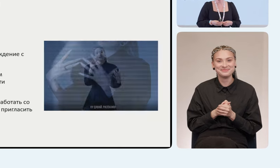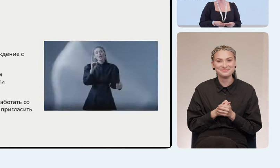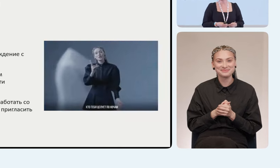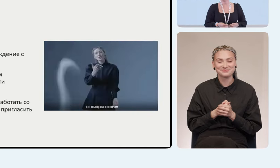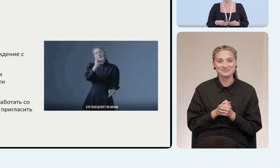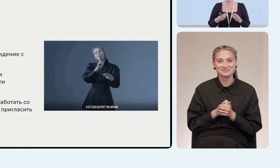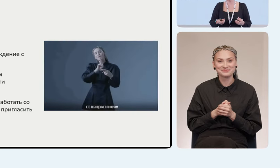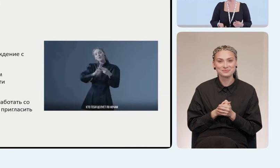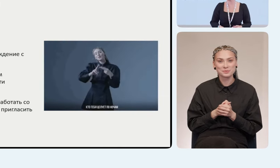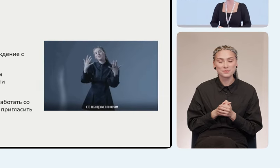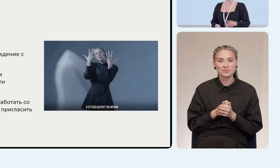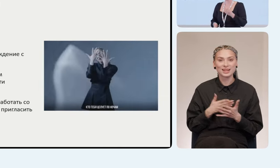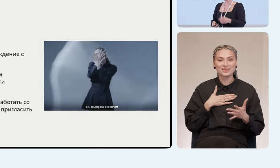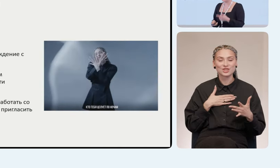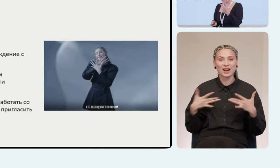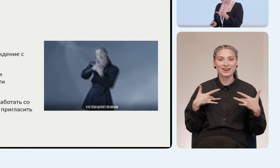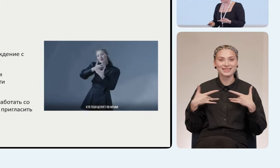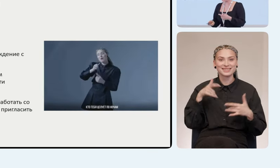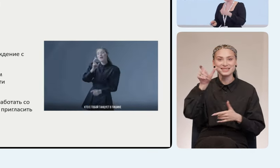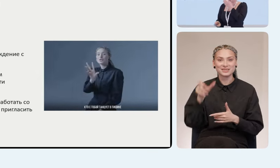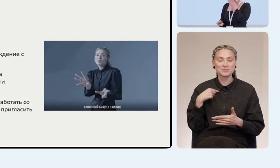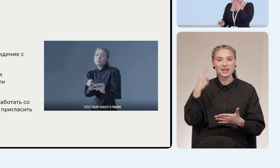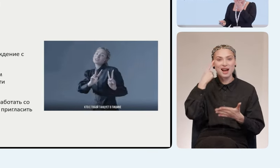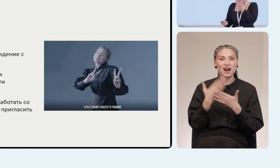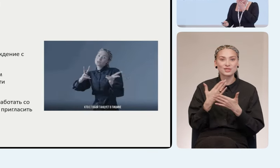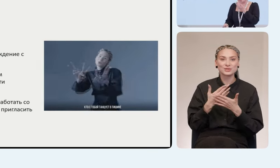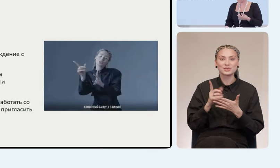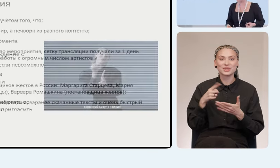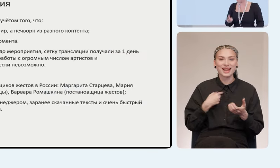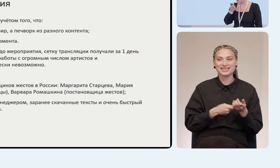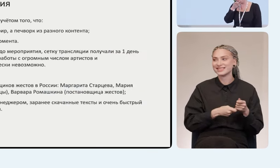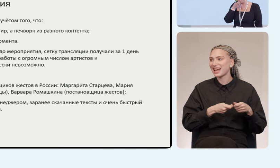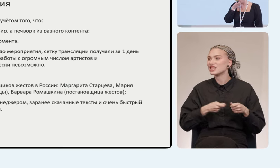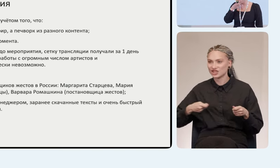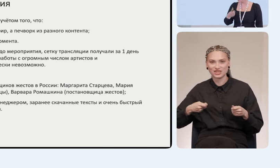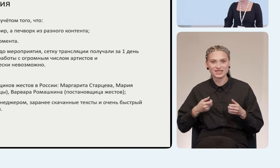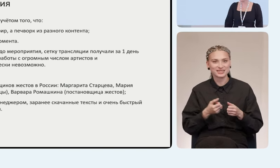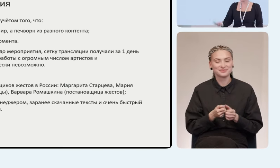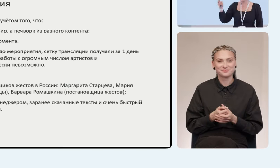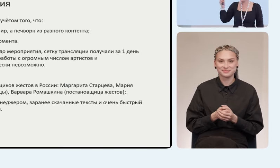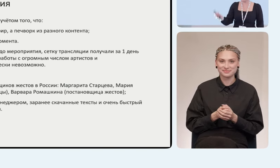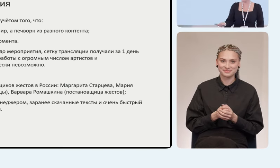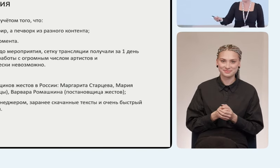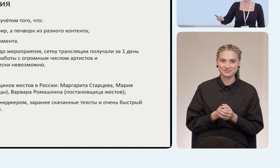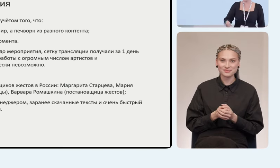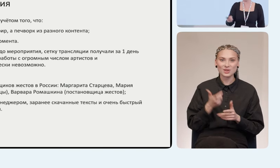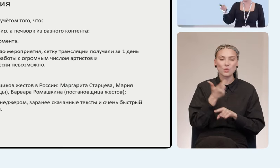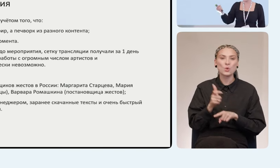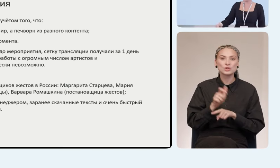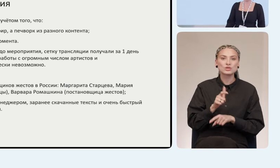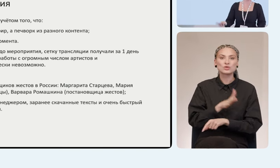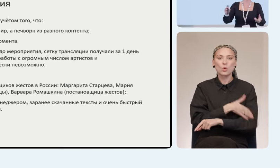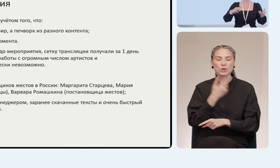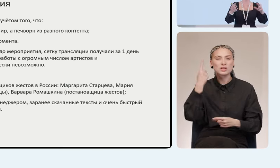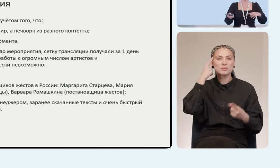дны наших артистов. И мне кажется, это намек на то, что я задерживаю. Да. Очень долго придумывали